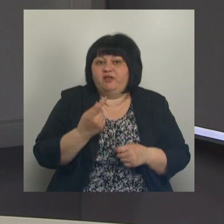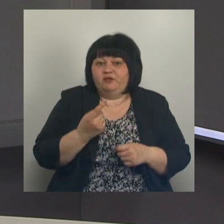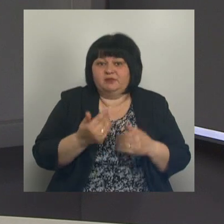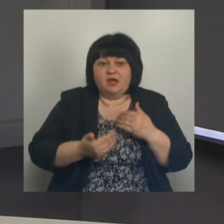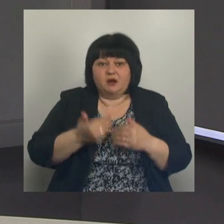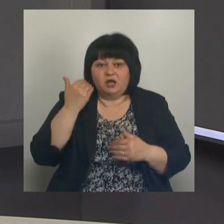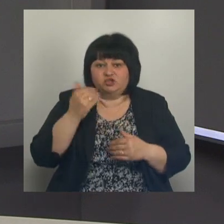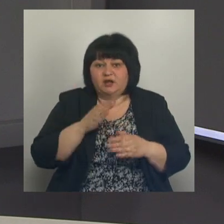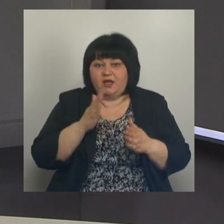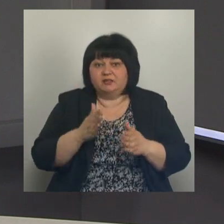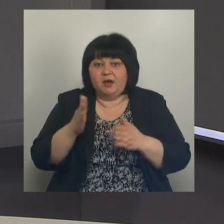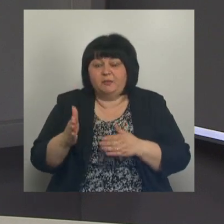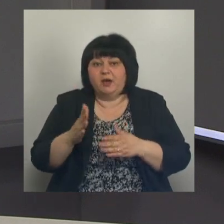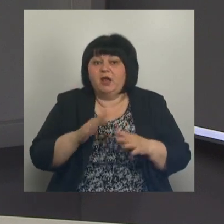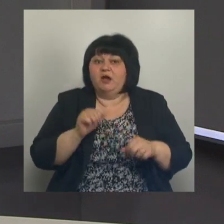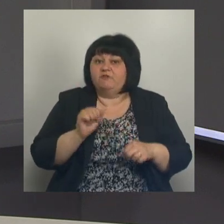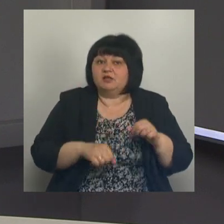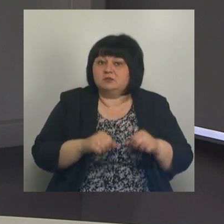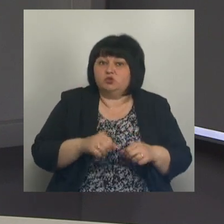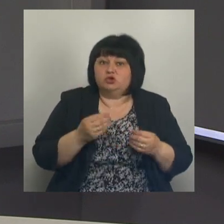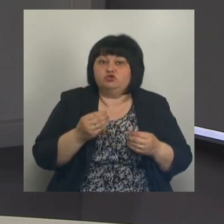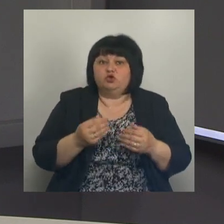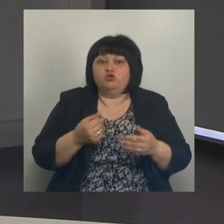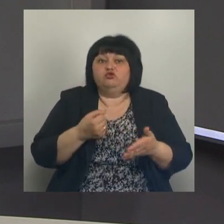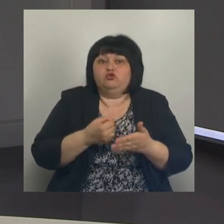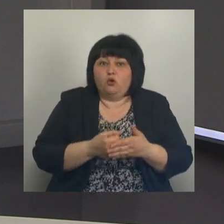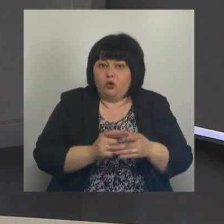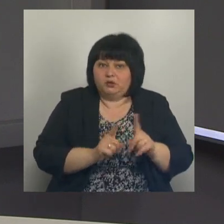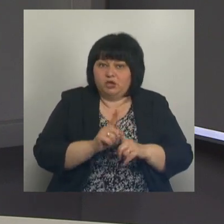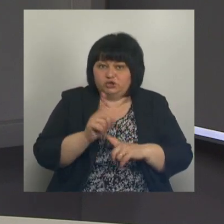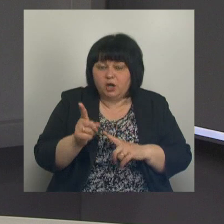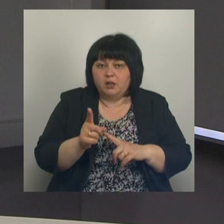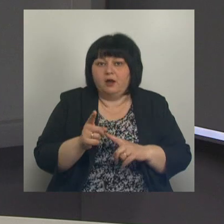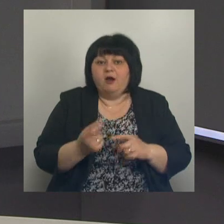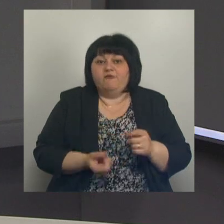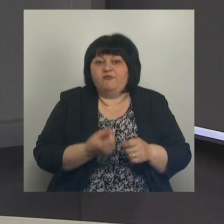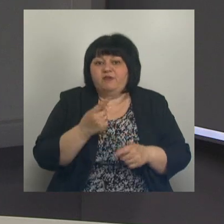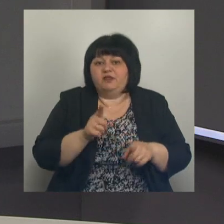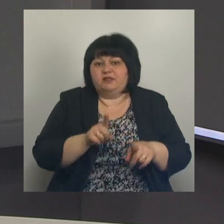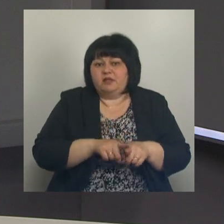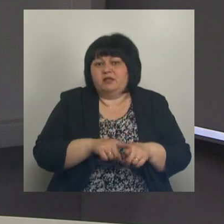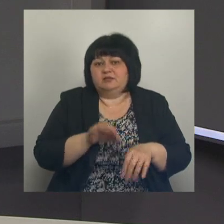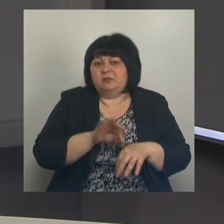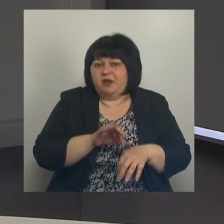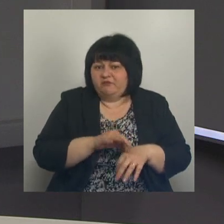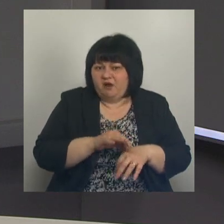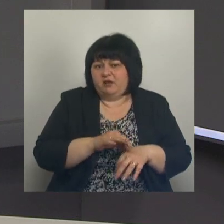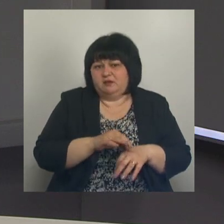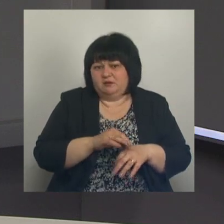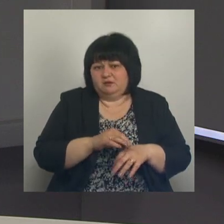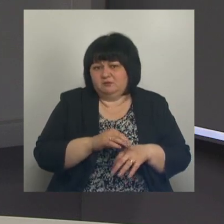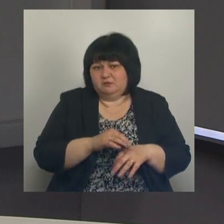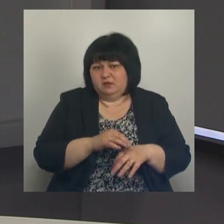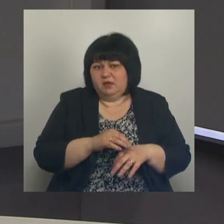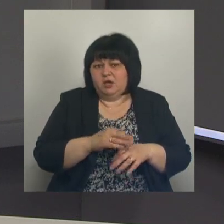этапах или, возможно, еще до начала выявить такие грозные заболевания, которые вносят наибольший